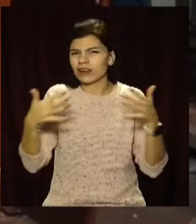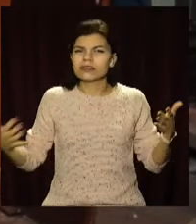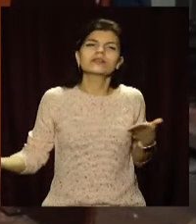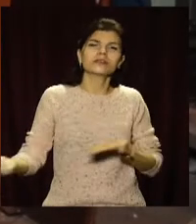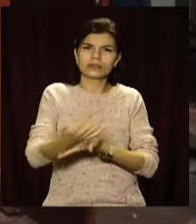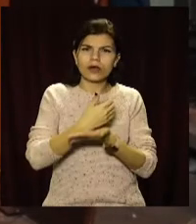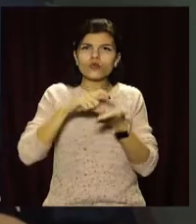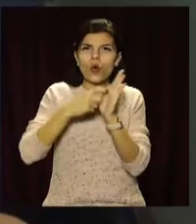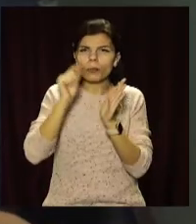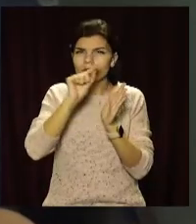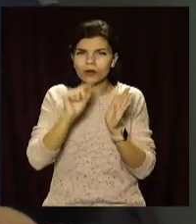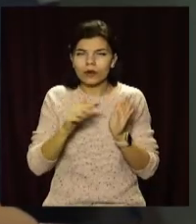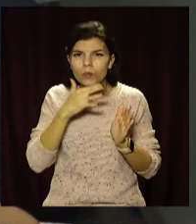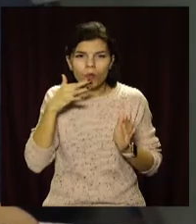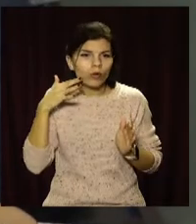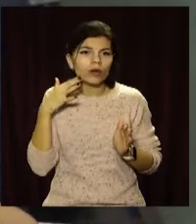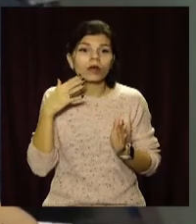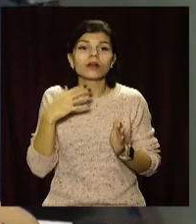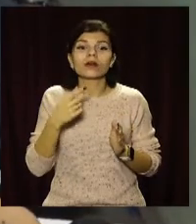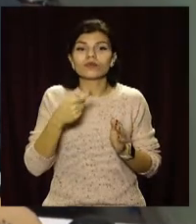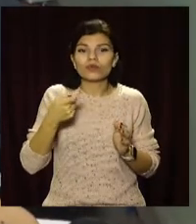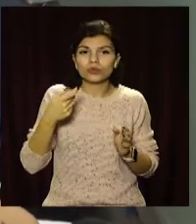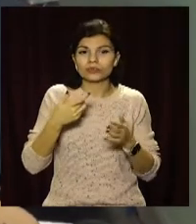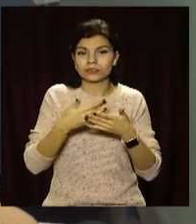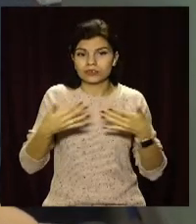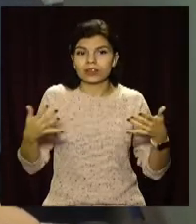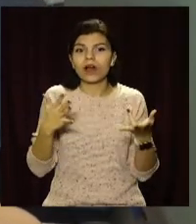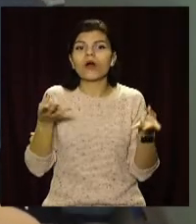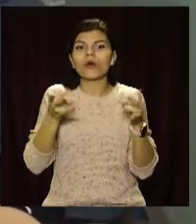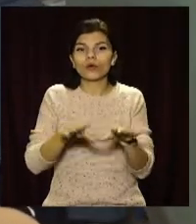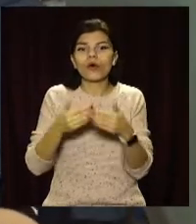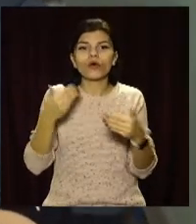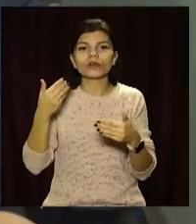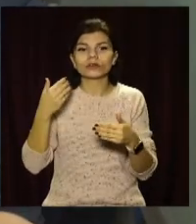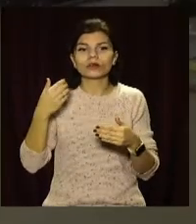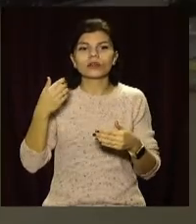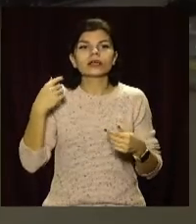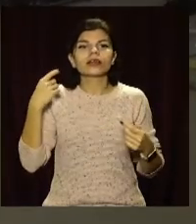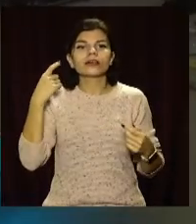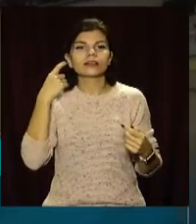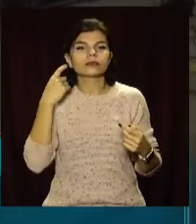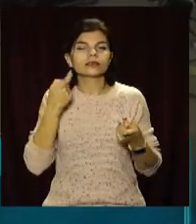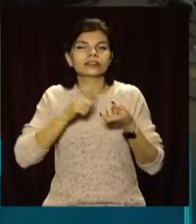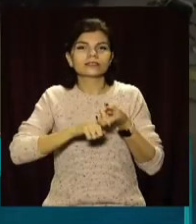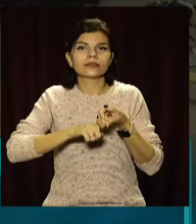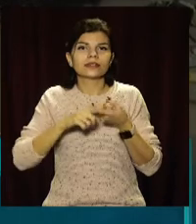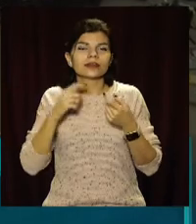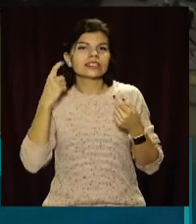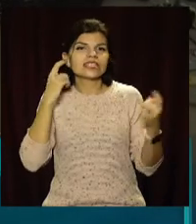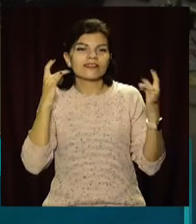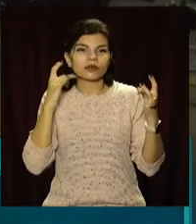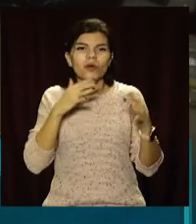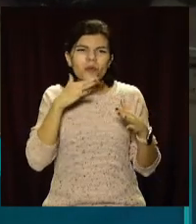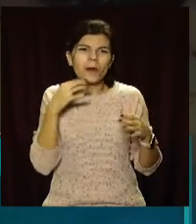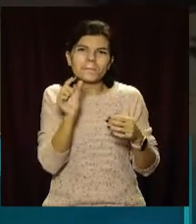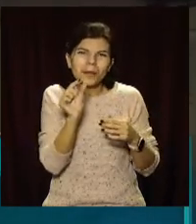десяток кімнат. Найбільше мороки з дріб'язком, який дістався у спадок від станції зв'язку. Дуже багато мелких різних